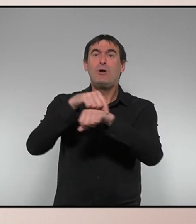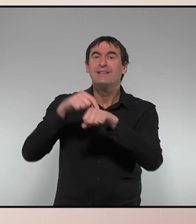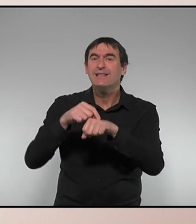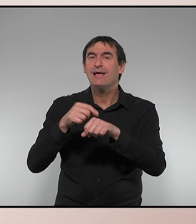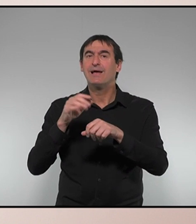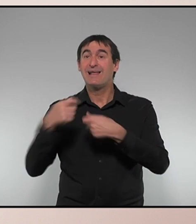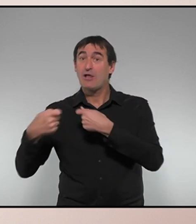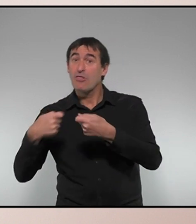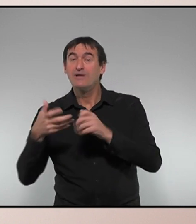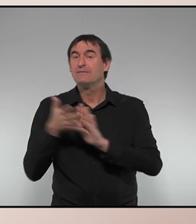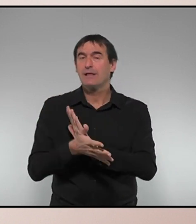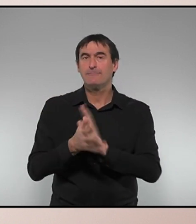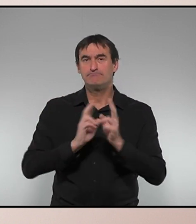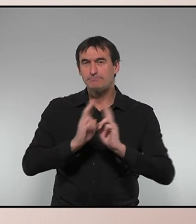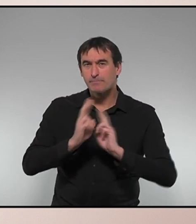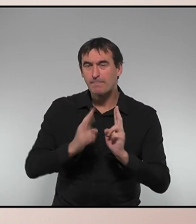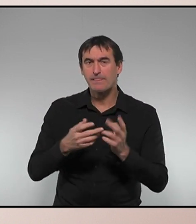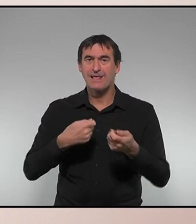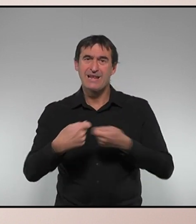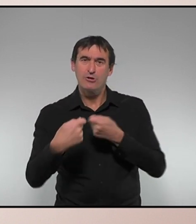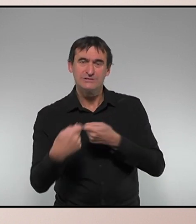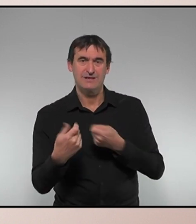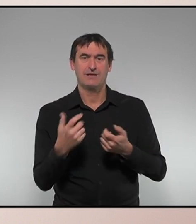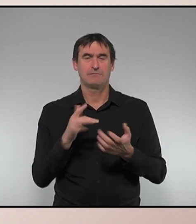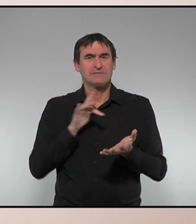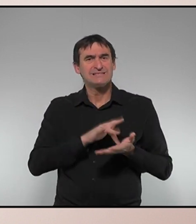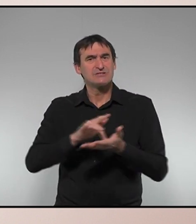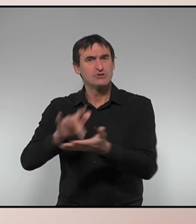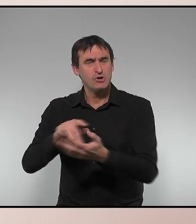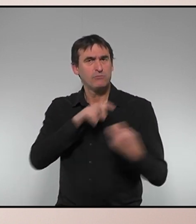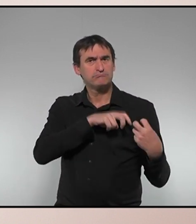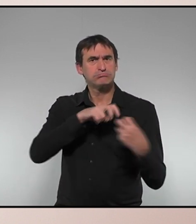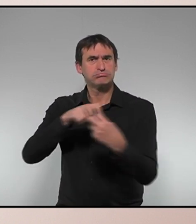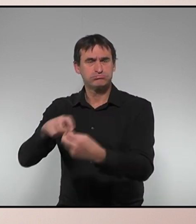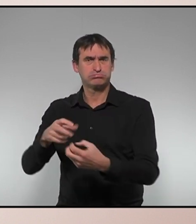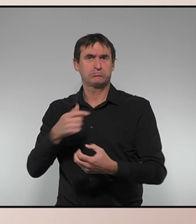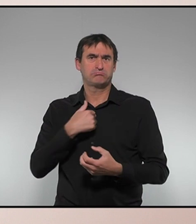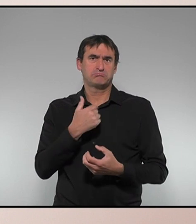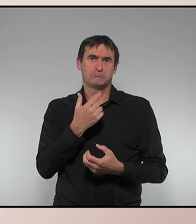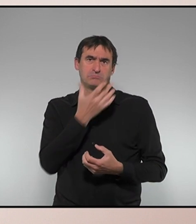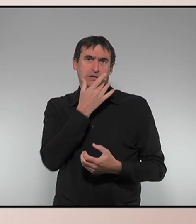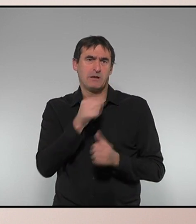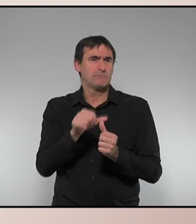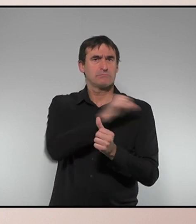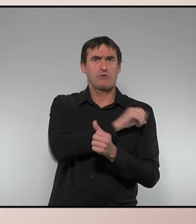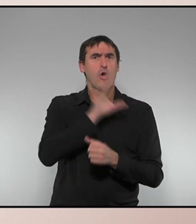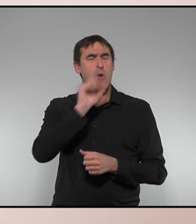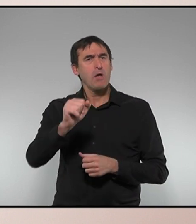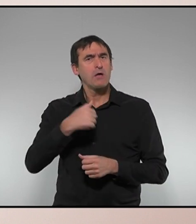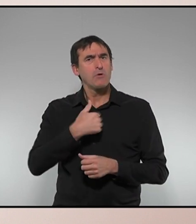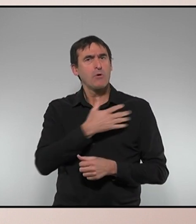implica negociar implica també evidentment sessions mútues i crec que hem durat mostres des del govern d'aquesta voluntat.